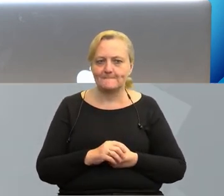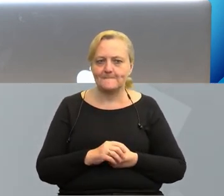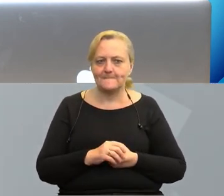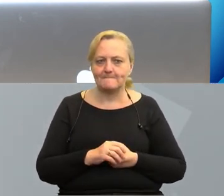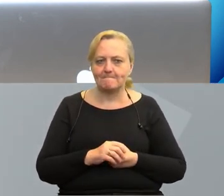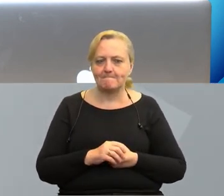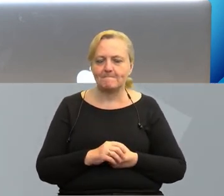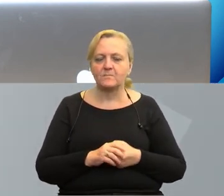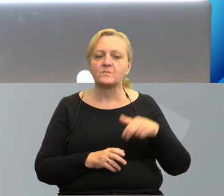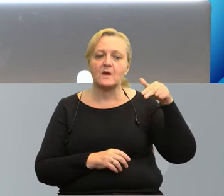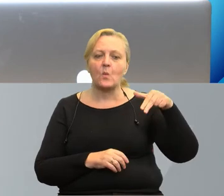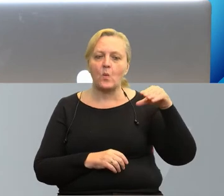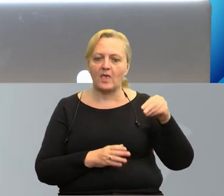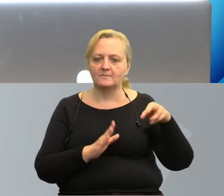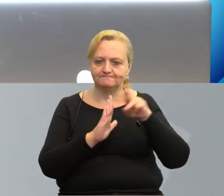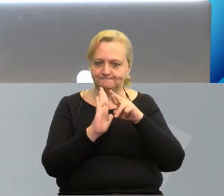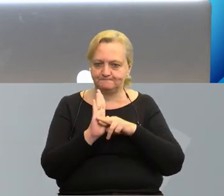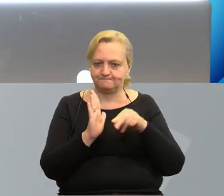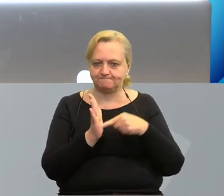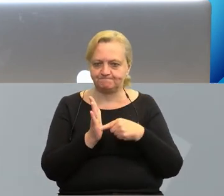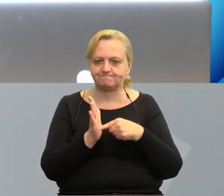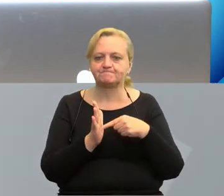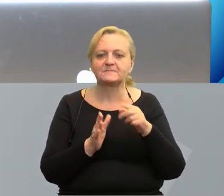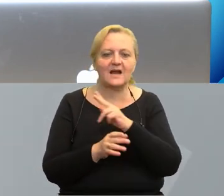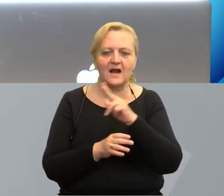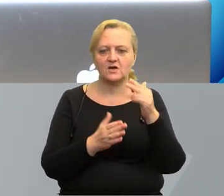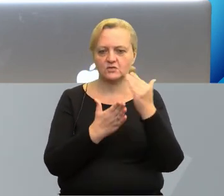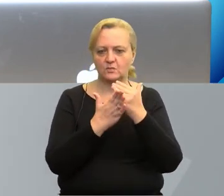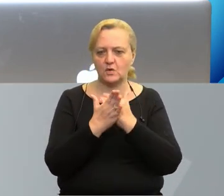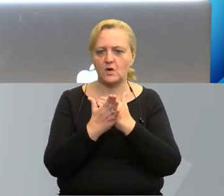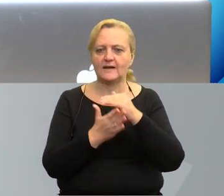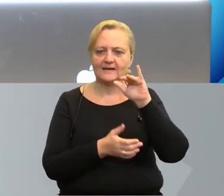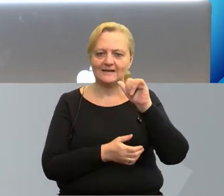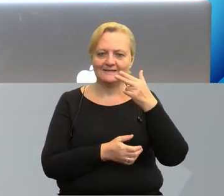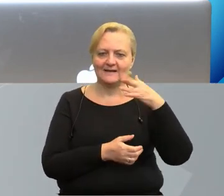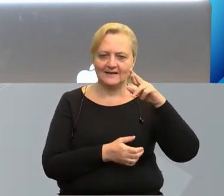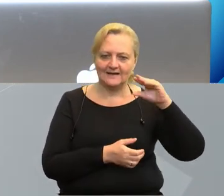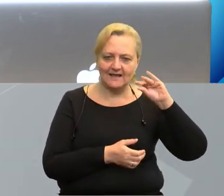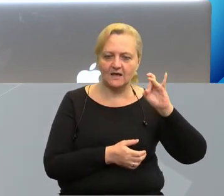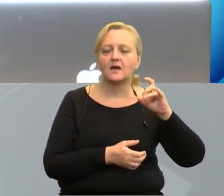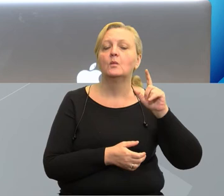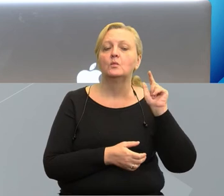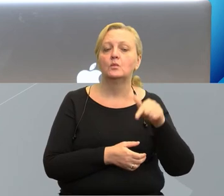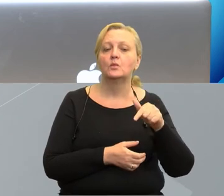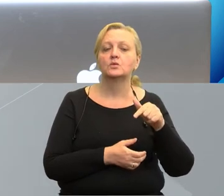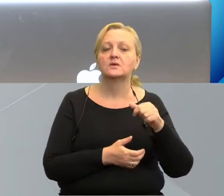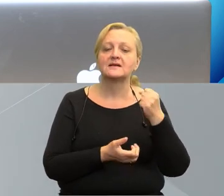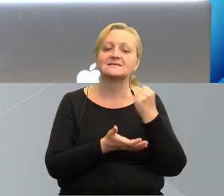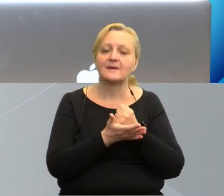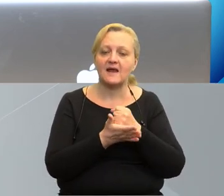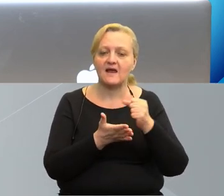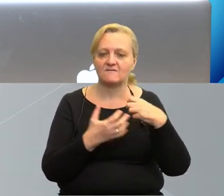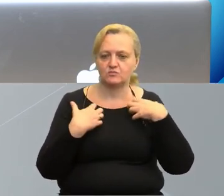Regulacje unijne obligują nas do tego, aby każdy program Interreg podejmował sprawy środowiskowe,